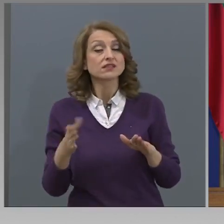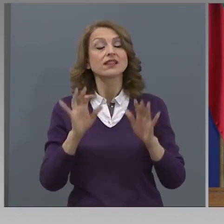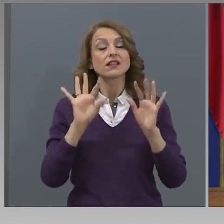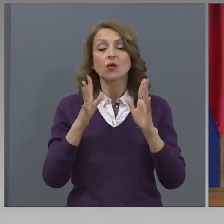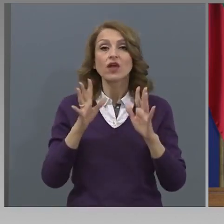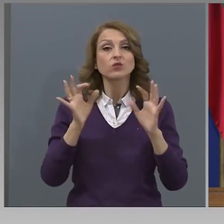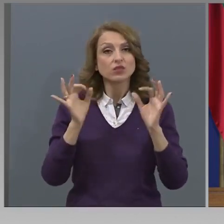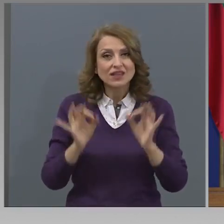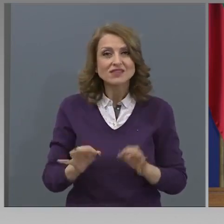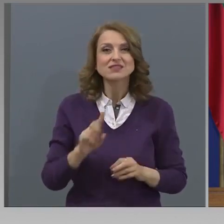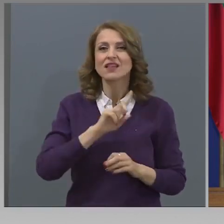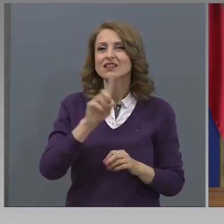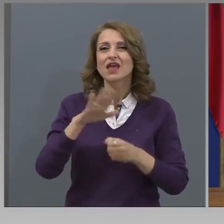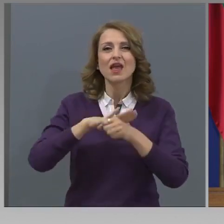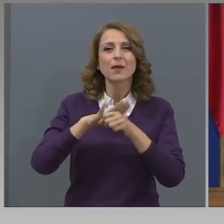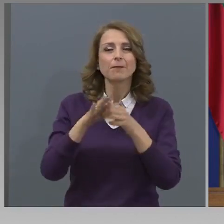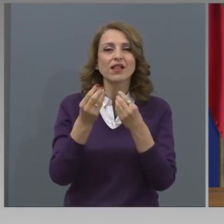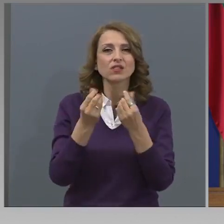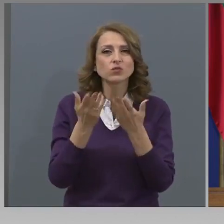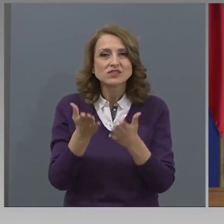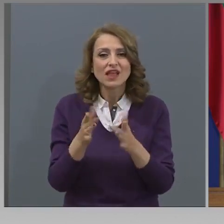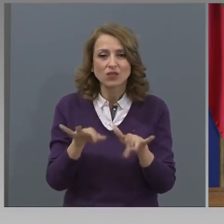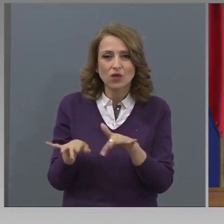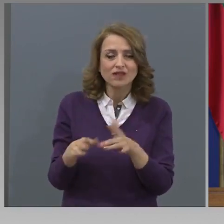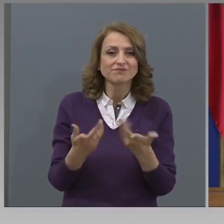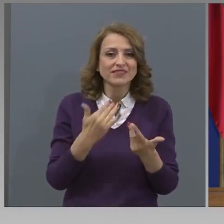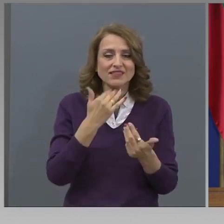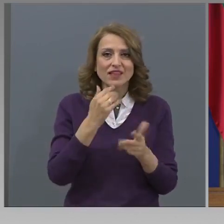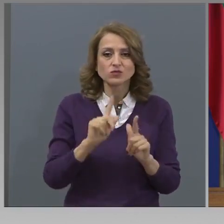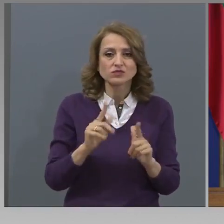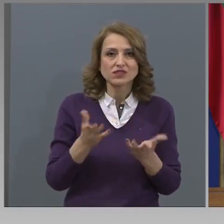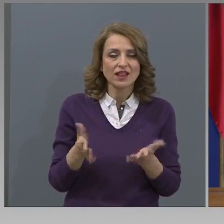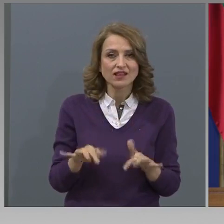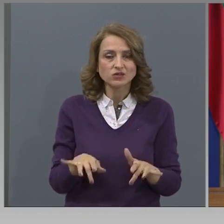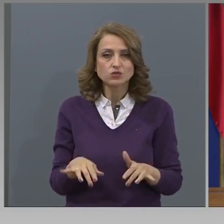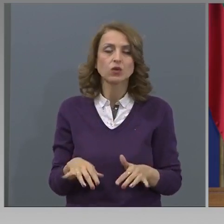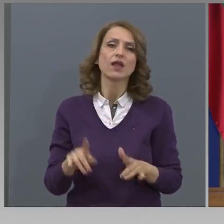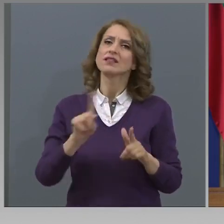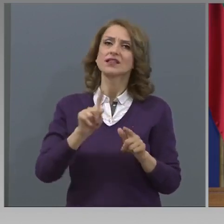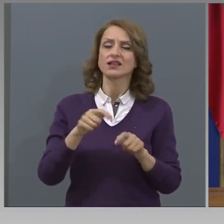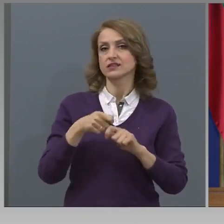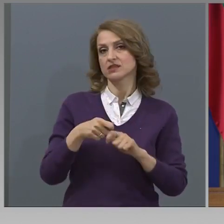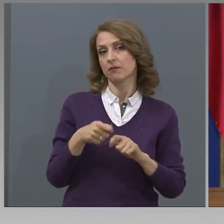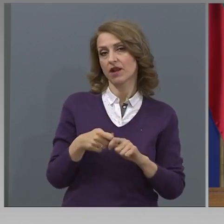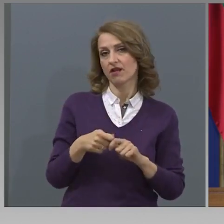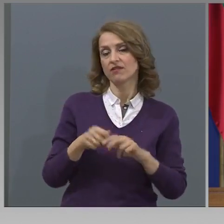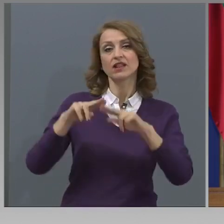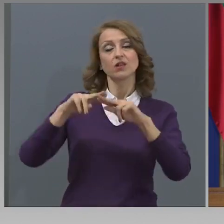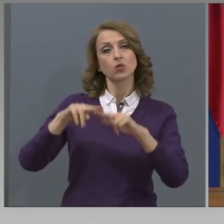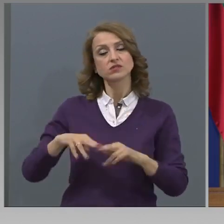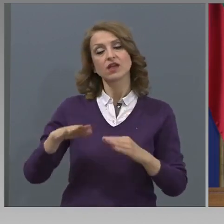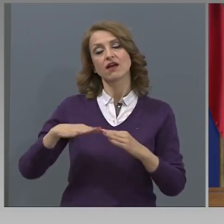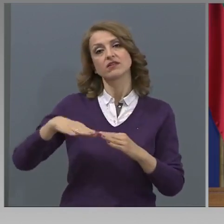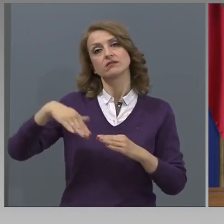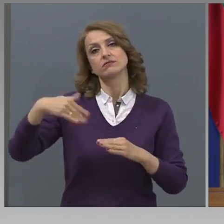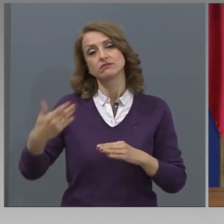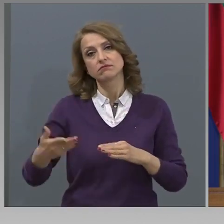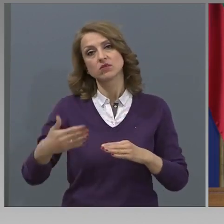наистина не е пълноценно в електронна среда, да не се провежда и да остане в края на